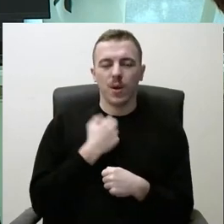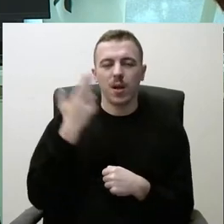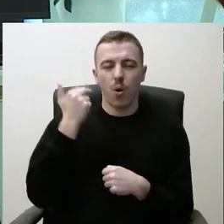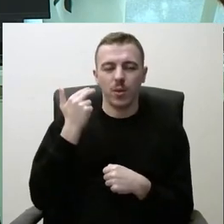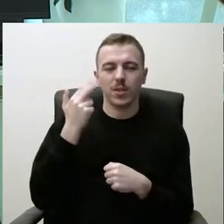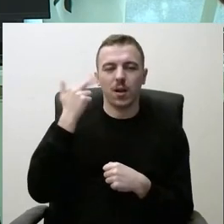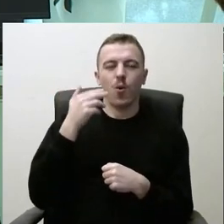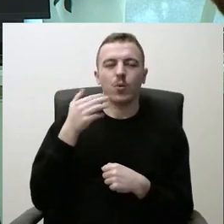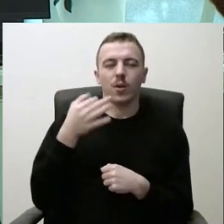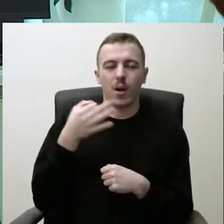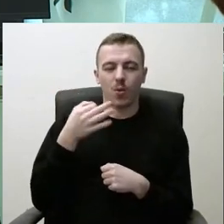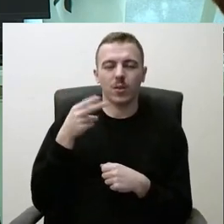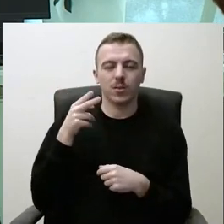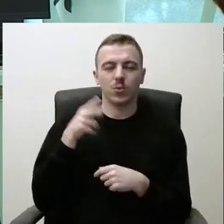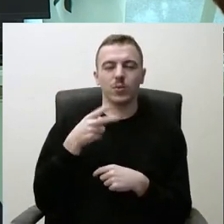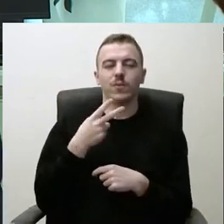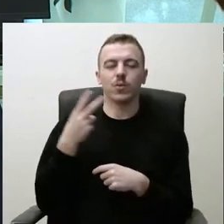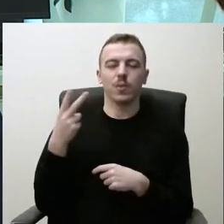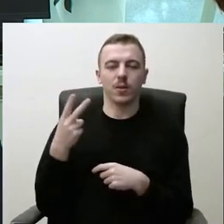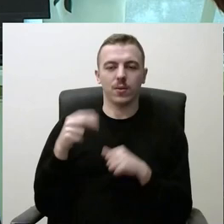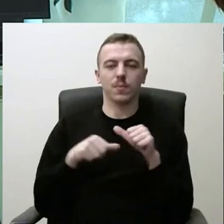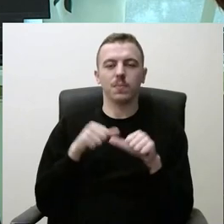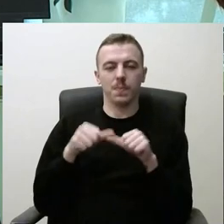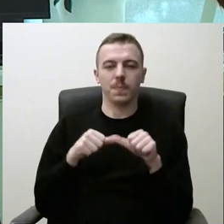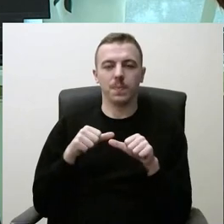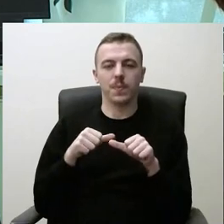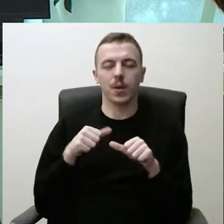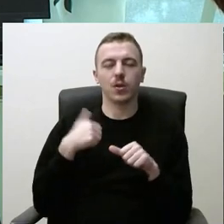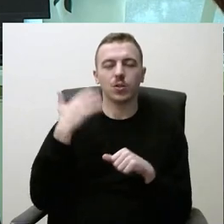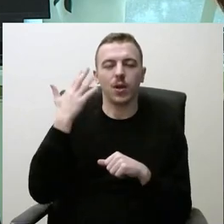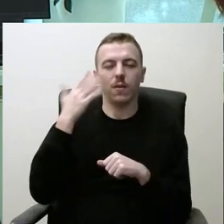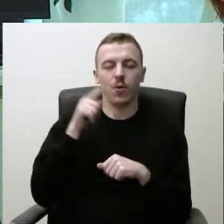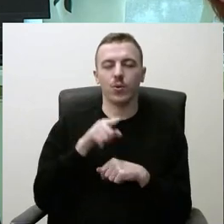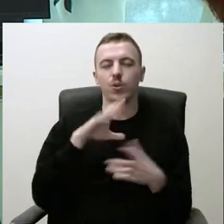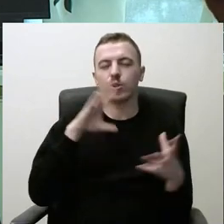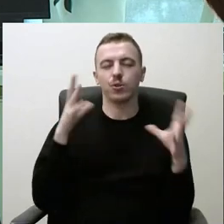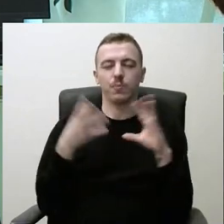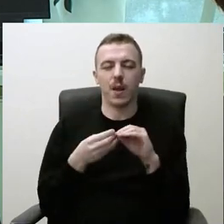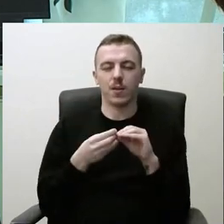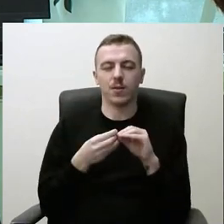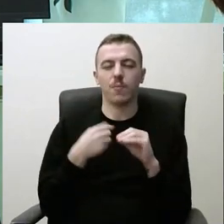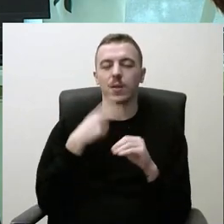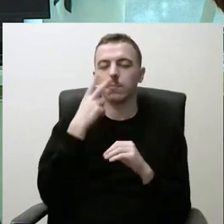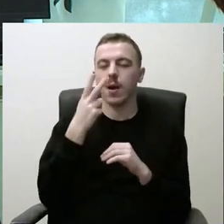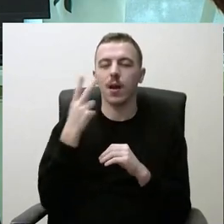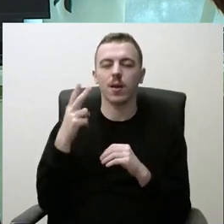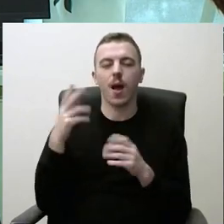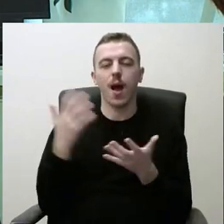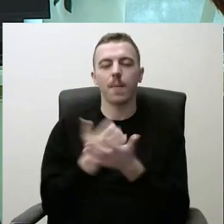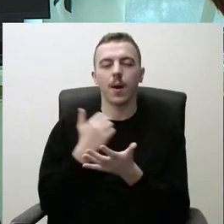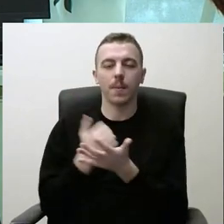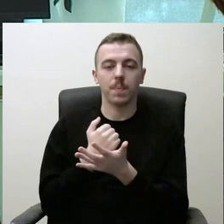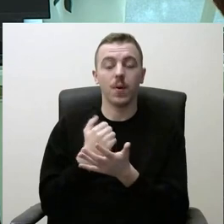Europos sostinė 2022. ir maničiau, kad iš to bendro kontekstų, ta, ką mes matėm, kas pasisikė, tai